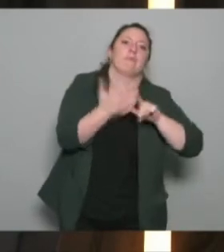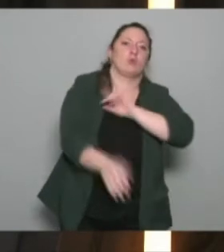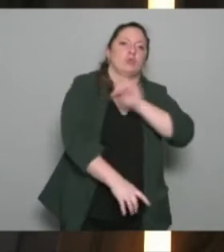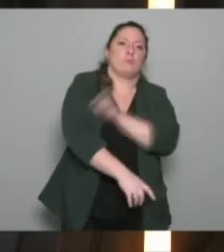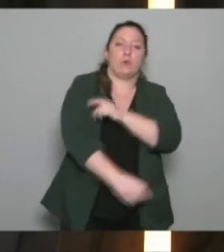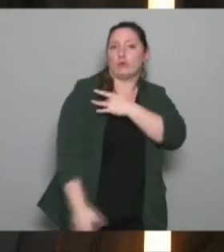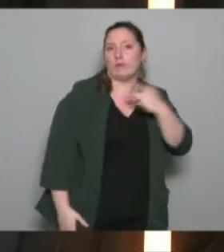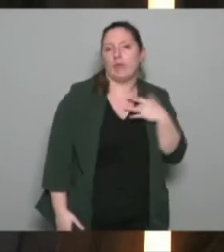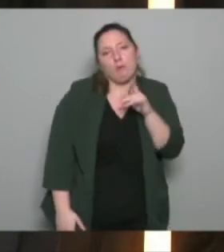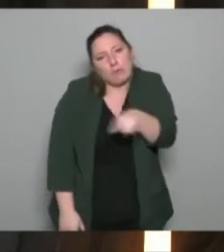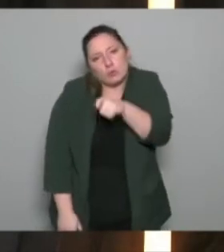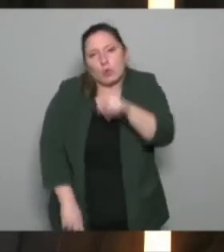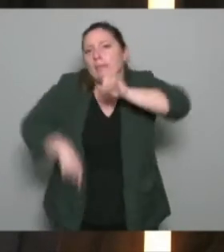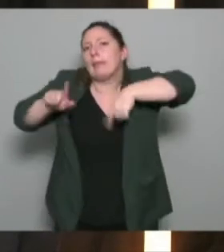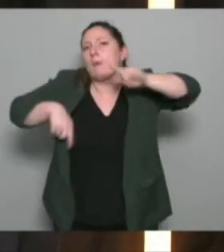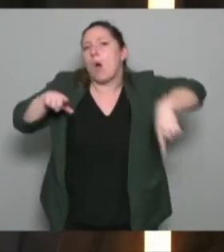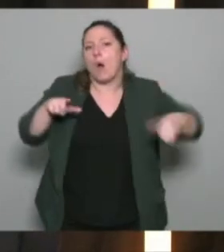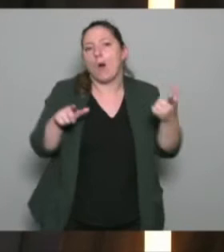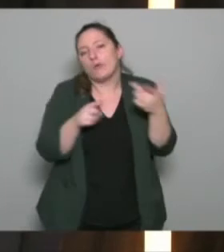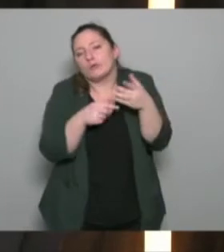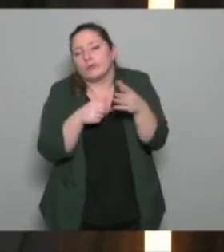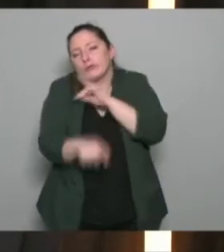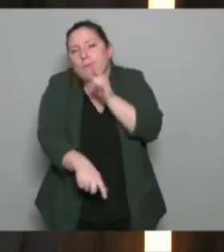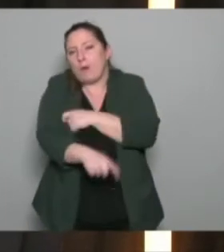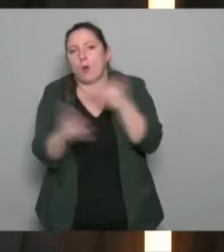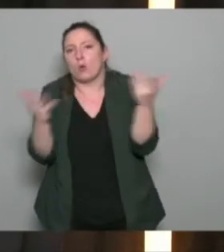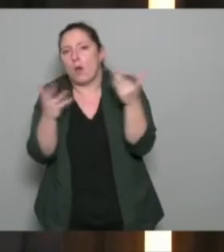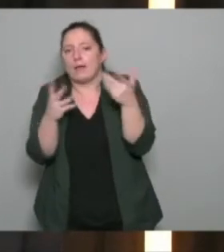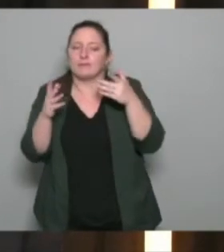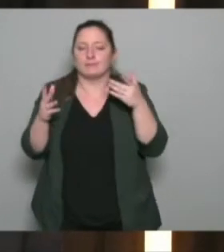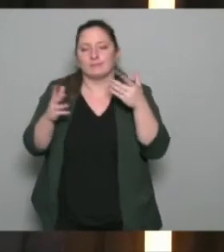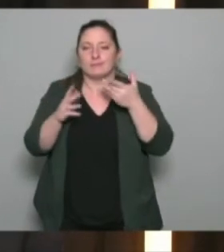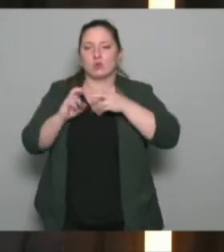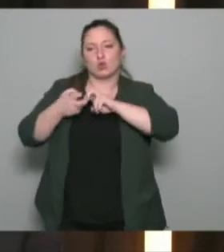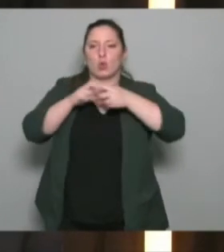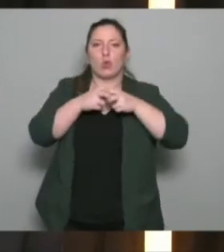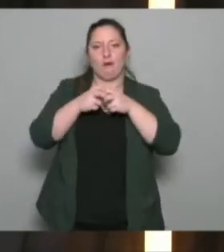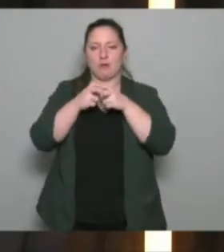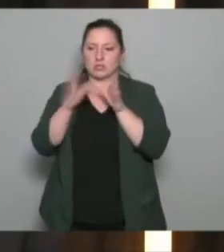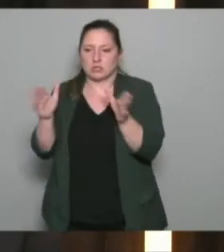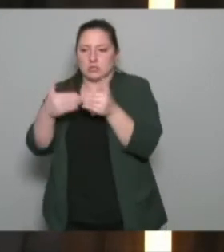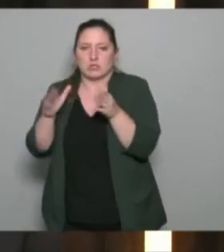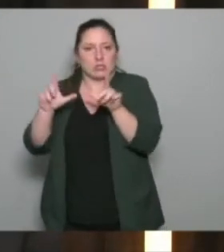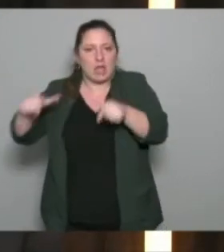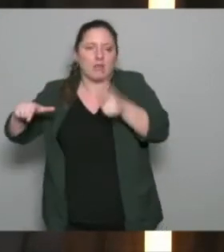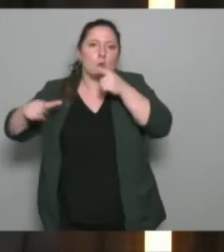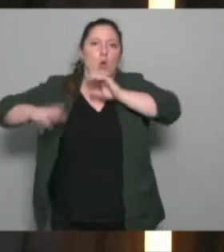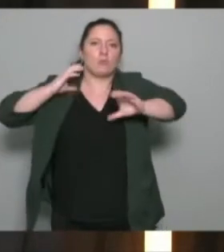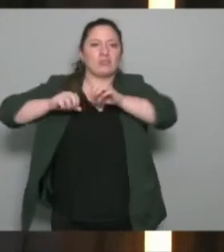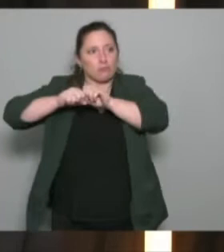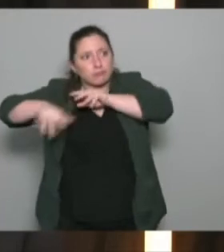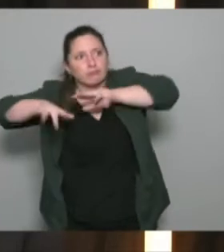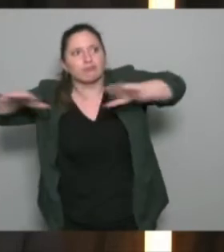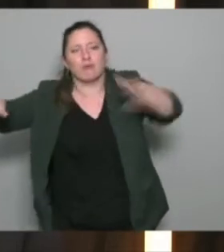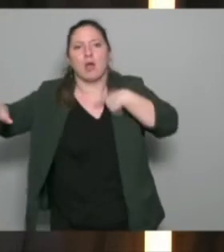suivant les disciplines plus ou moins structurées la communication est plus ou moins bien faite mais on tend vers une meilleure